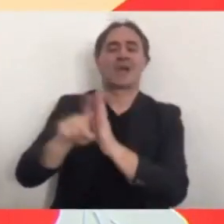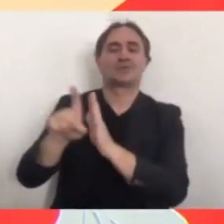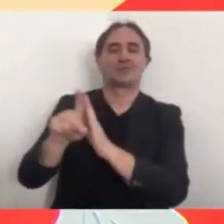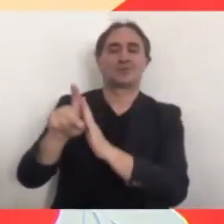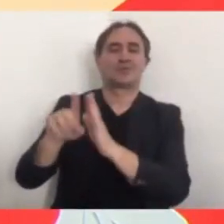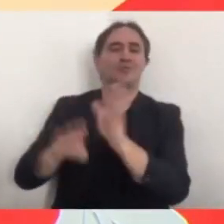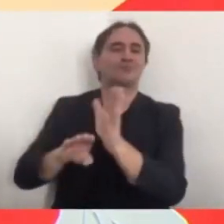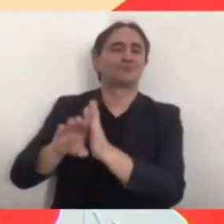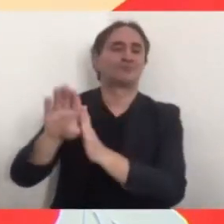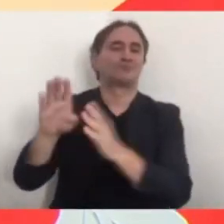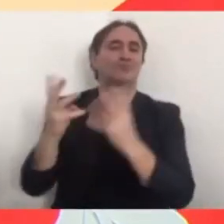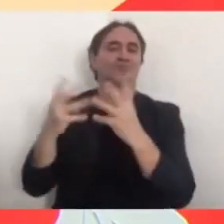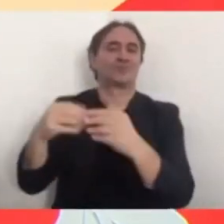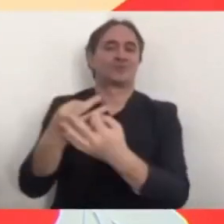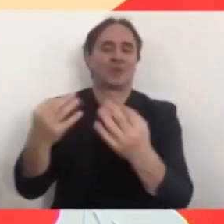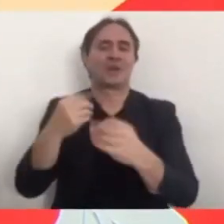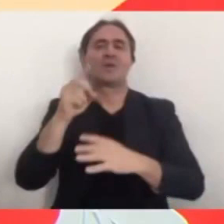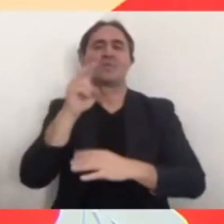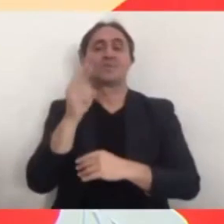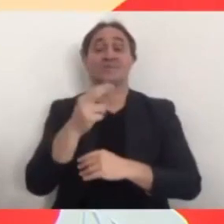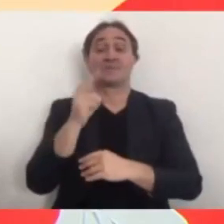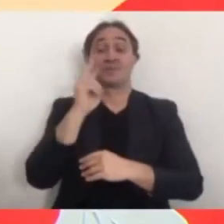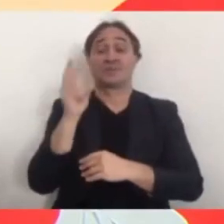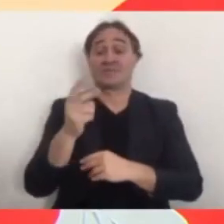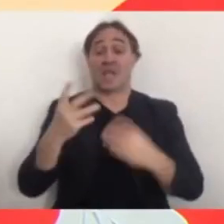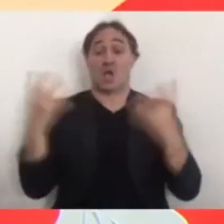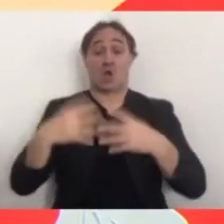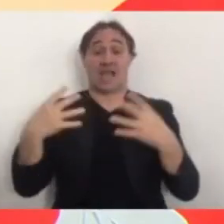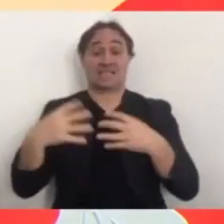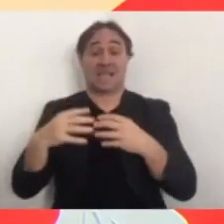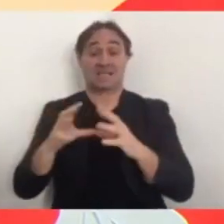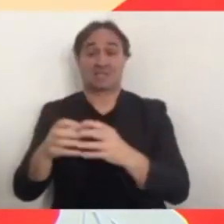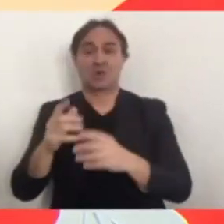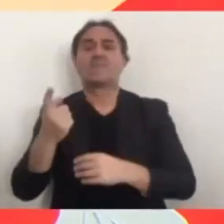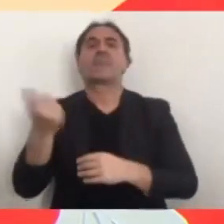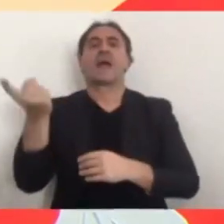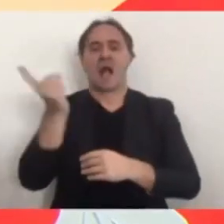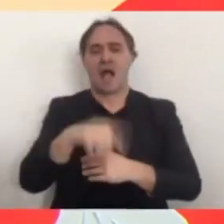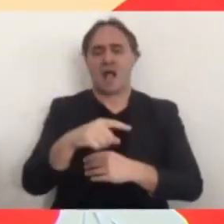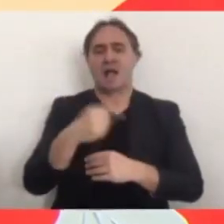organizzativa sia anche l'adesione da parte della popolazione italiana.